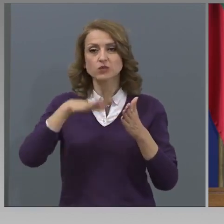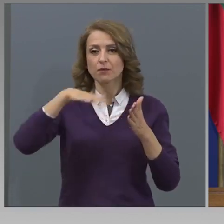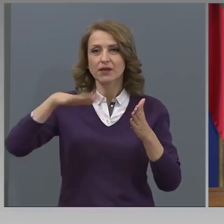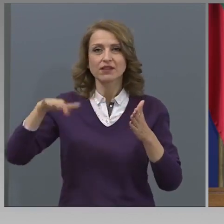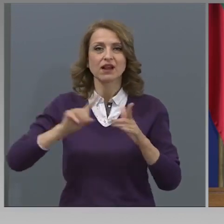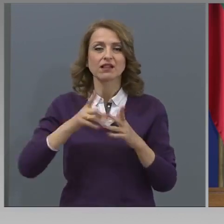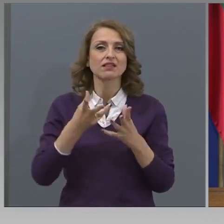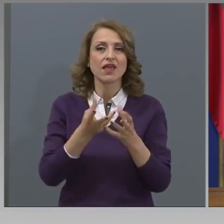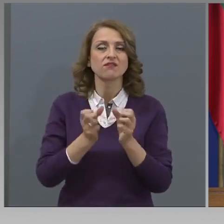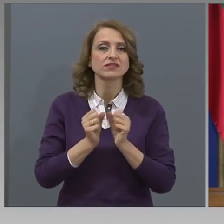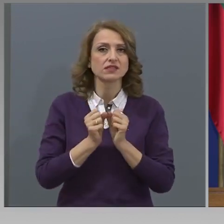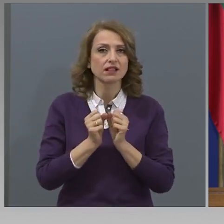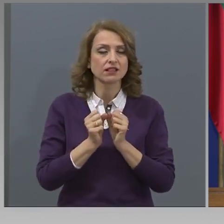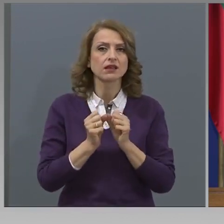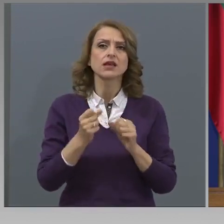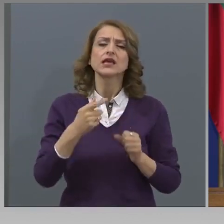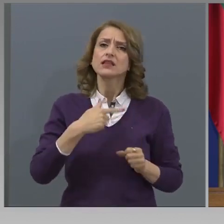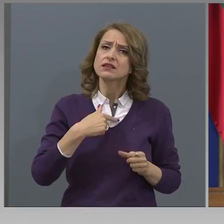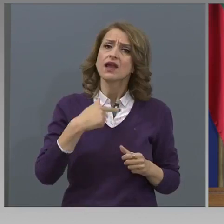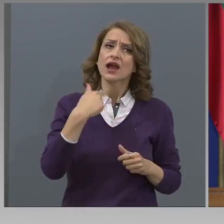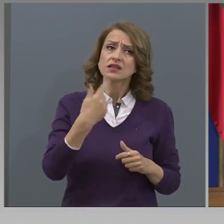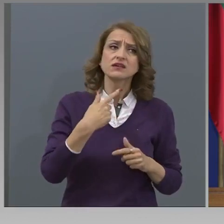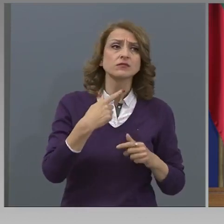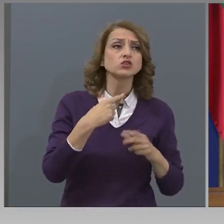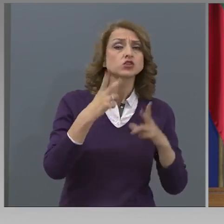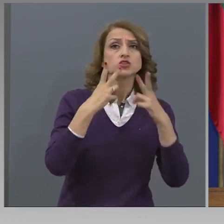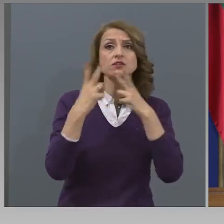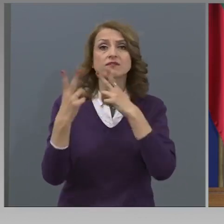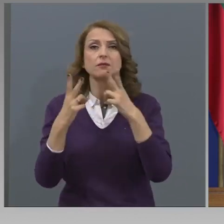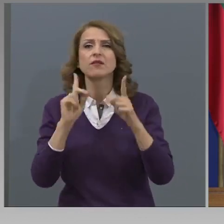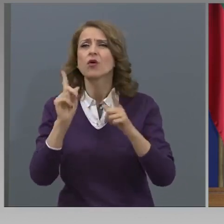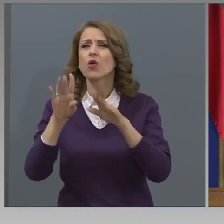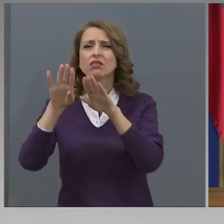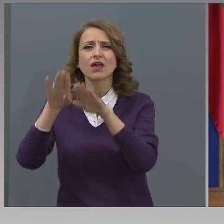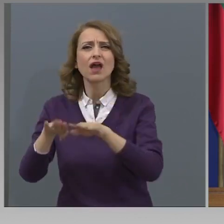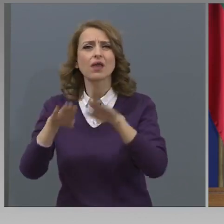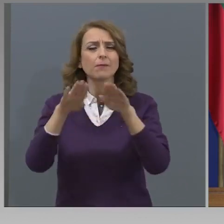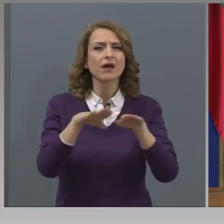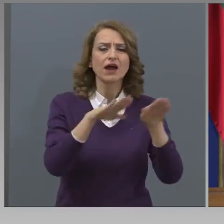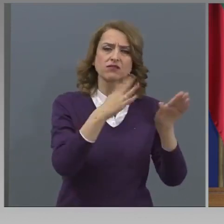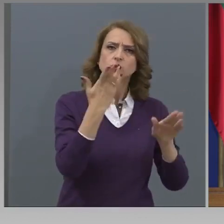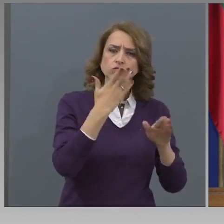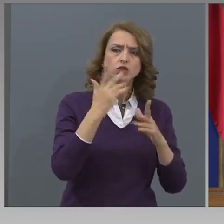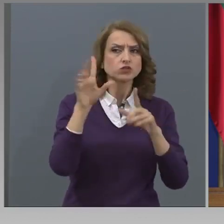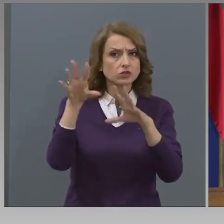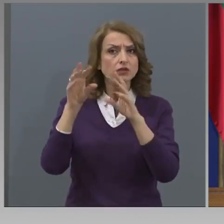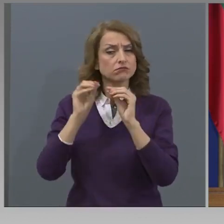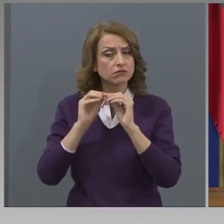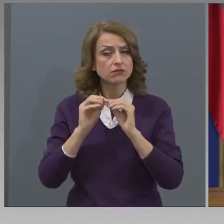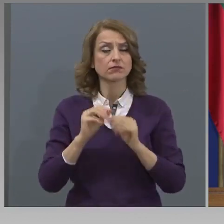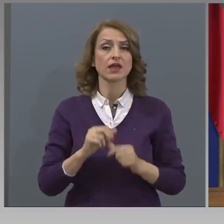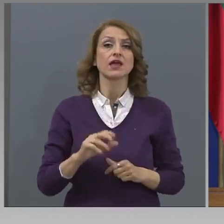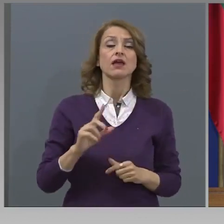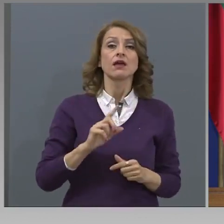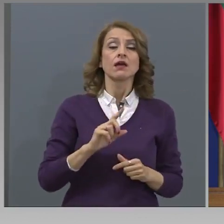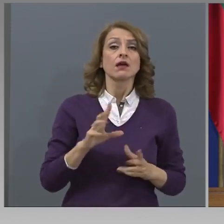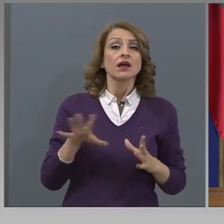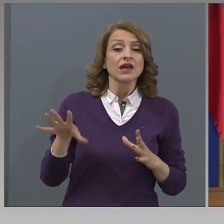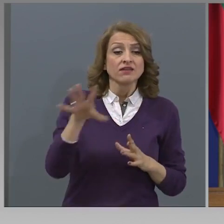съобразим с най-бавните училища, така да се каже. Няма да има материал, който не е включен във външното оценяване.